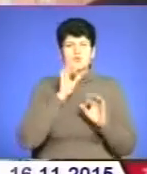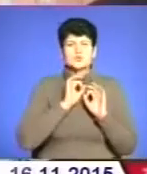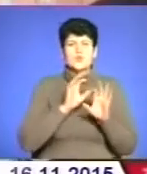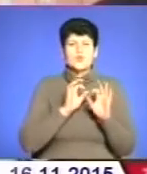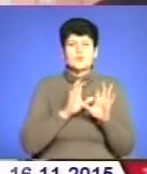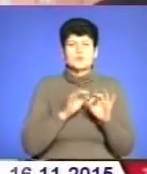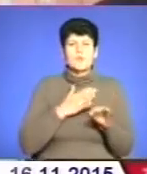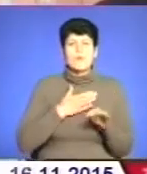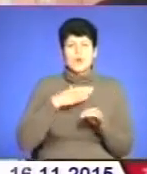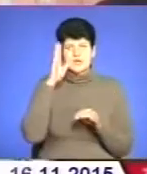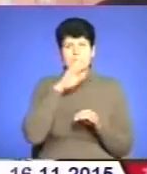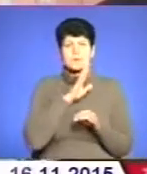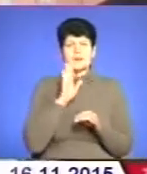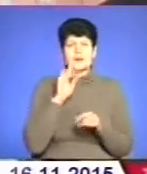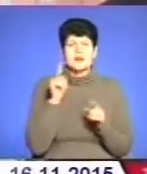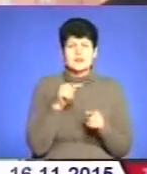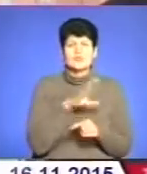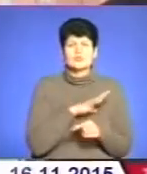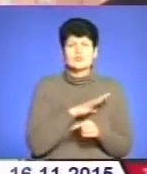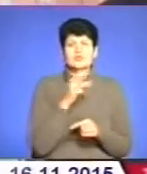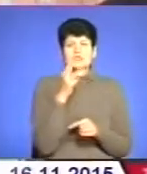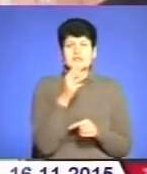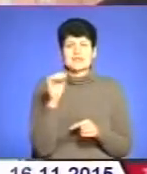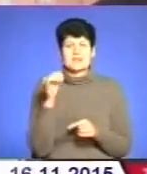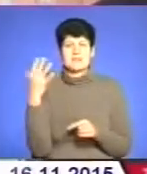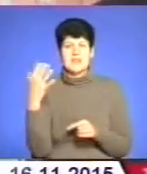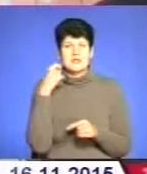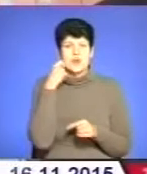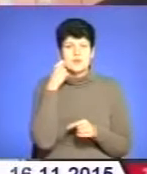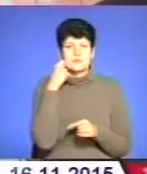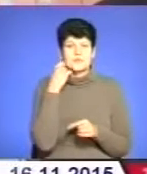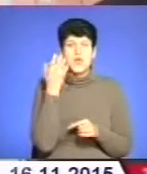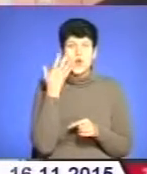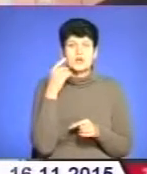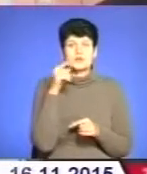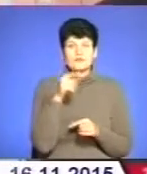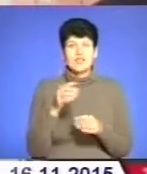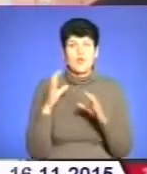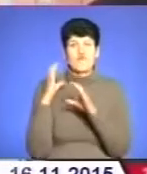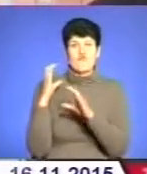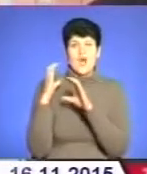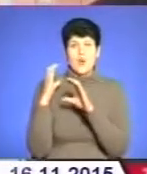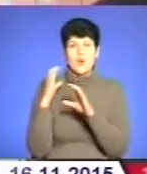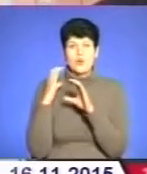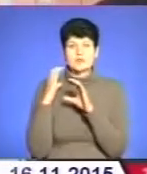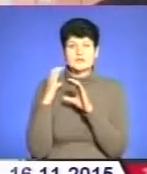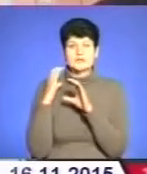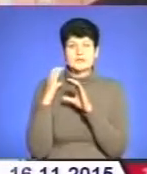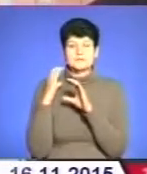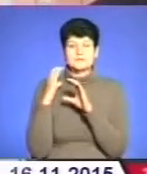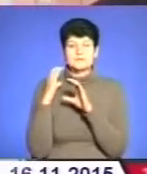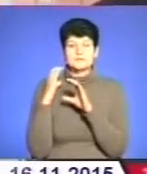моїх батьків, а їм було тільки 3,5 років, коли вони у вагонах товарних